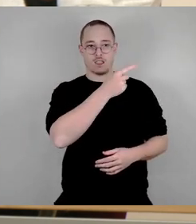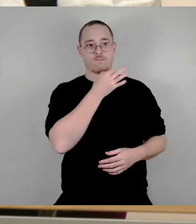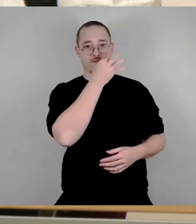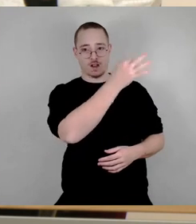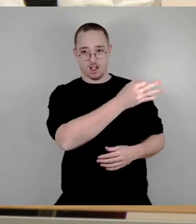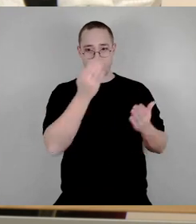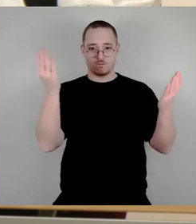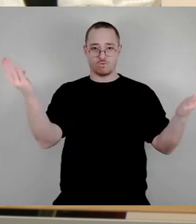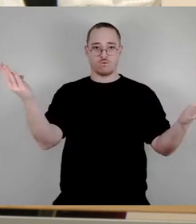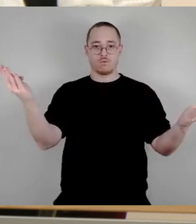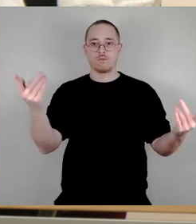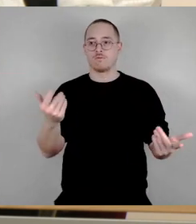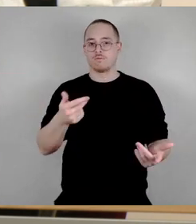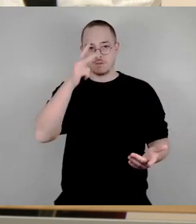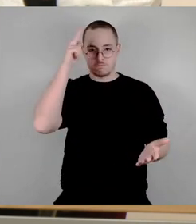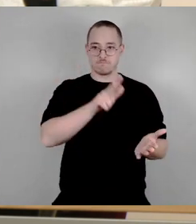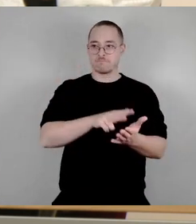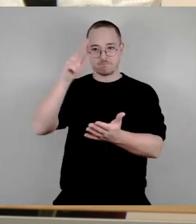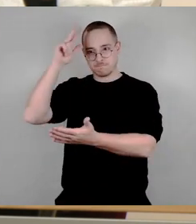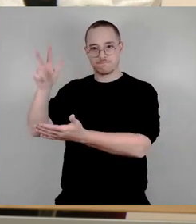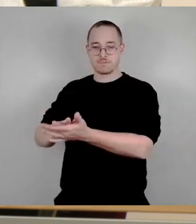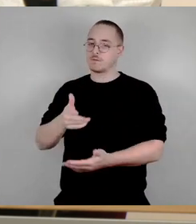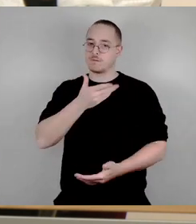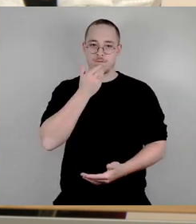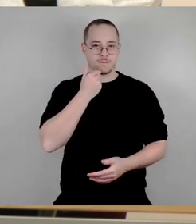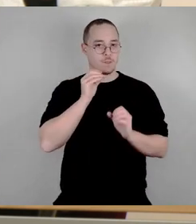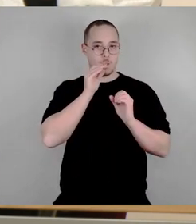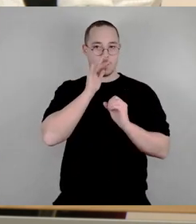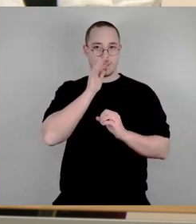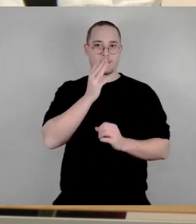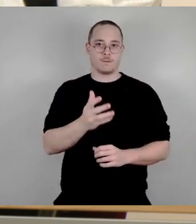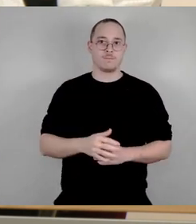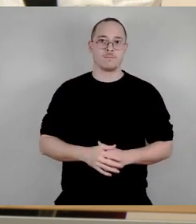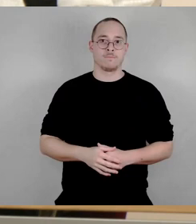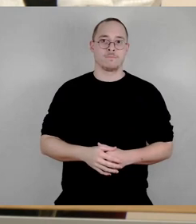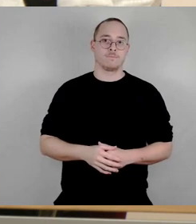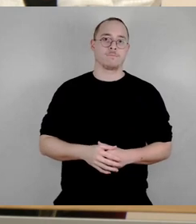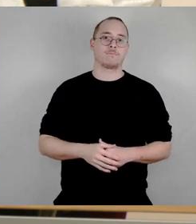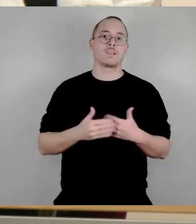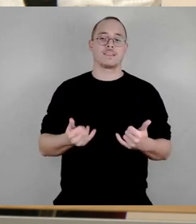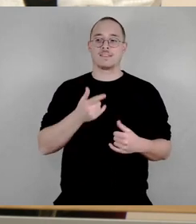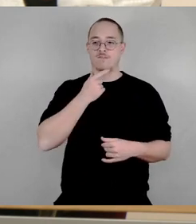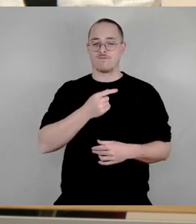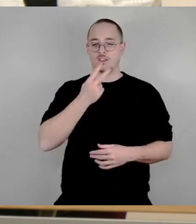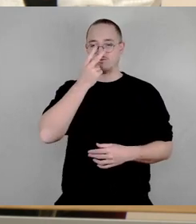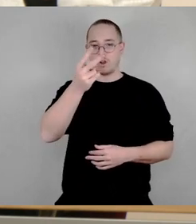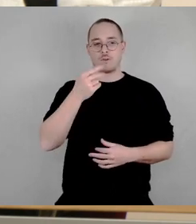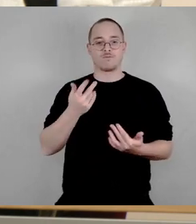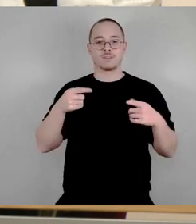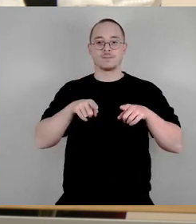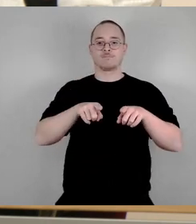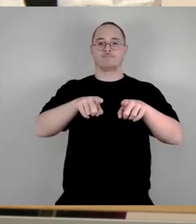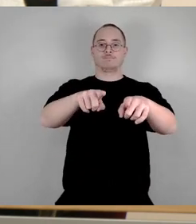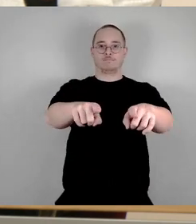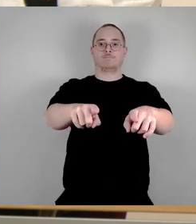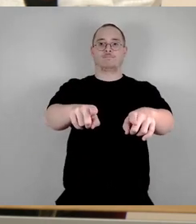schon gesagt, wir möchten gerne zweischienig fahren und überlegen, wie eine energetische Wiedernutzung des